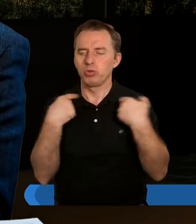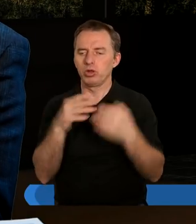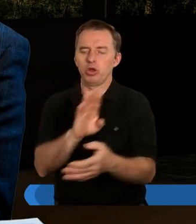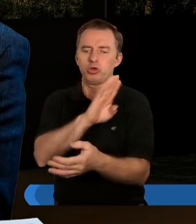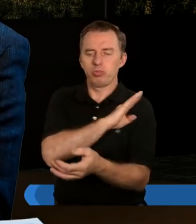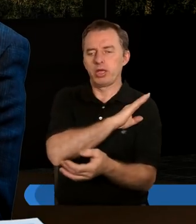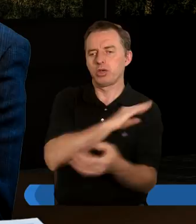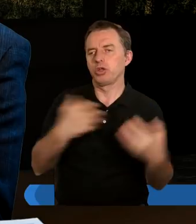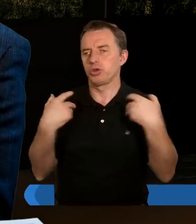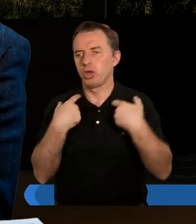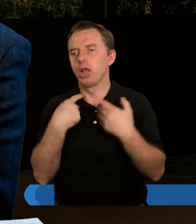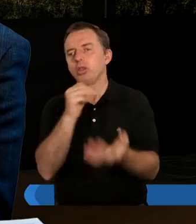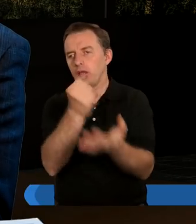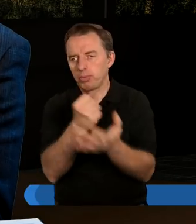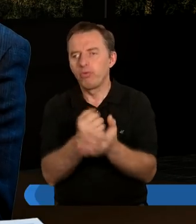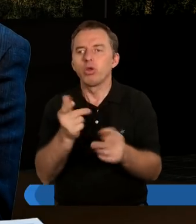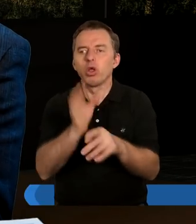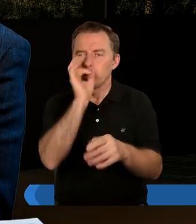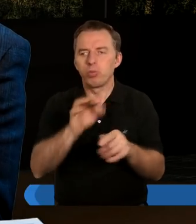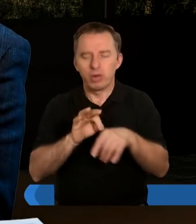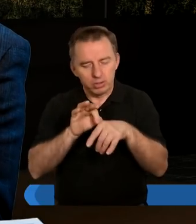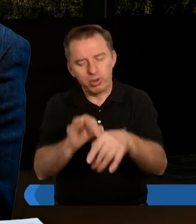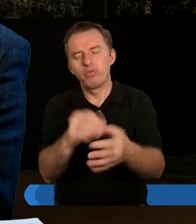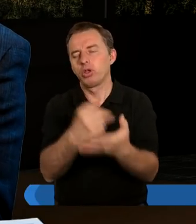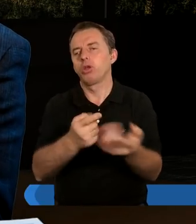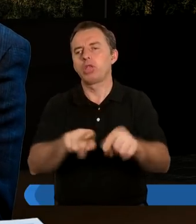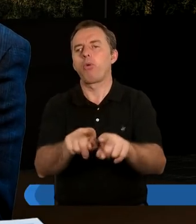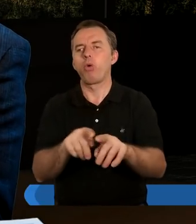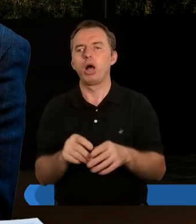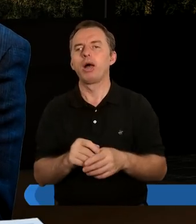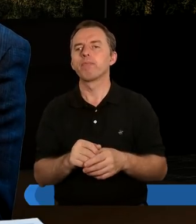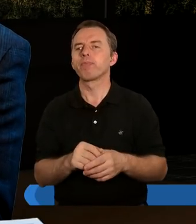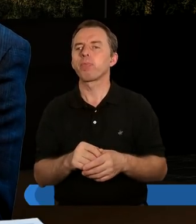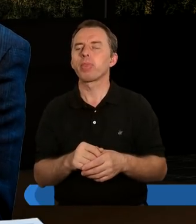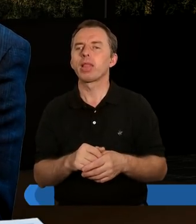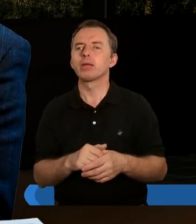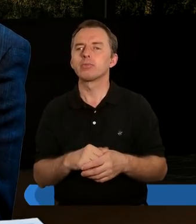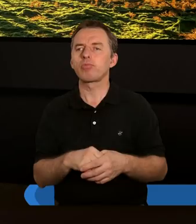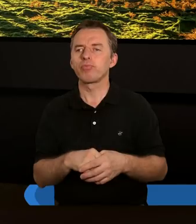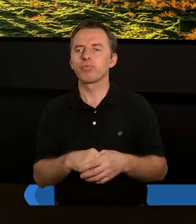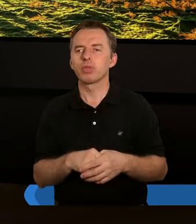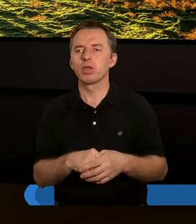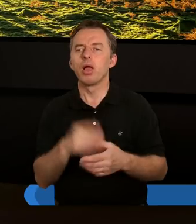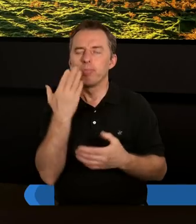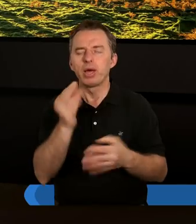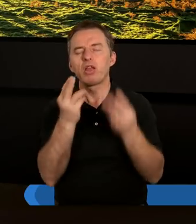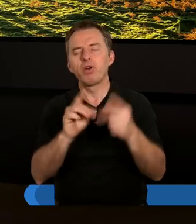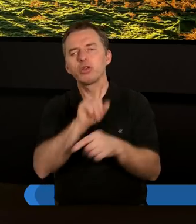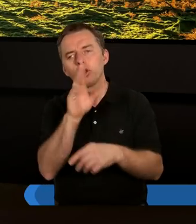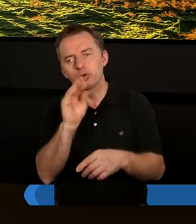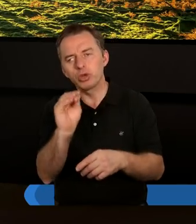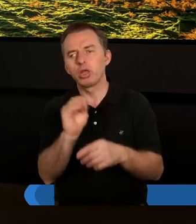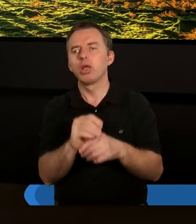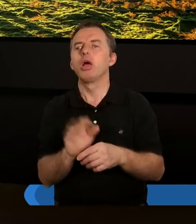życie. Po prostu to była kwestia, która ich tak na dobrą sprawę wcale nie odrzuciła od siebie na zawsze. To bardzo ważne,